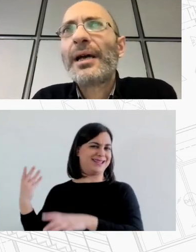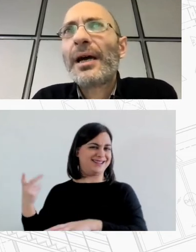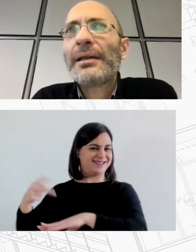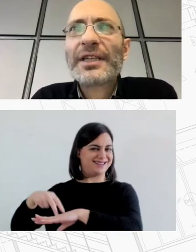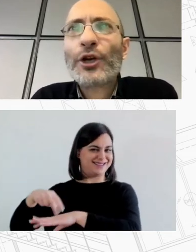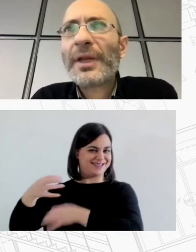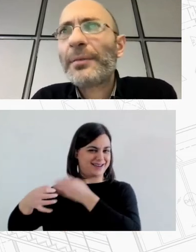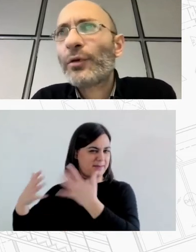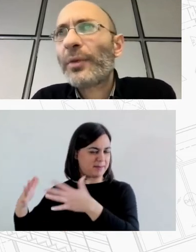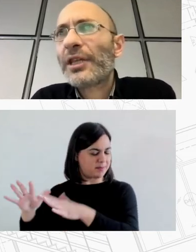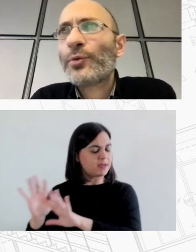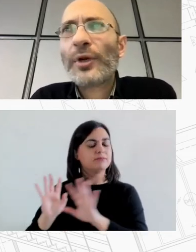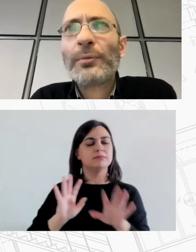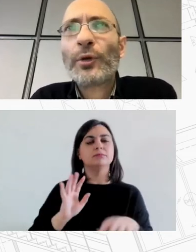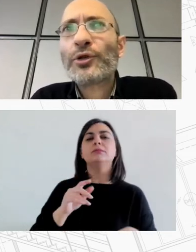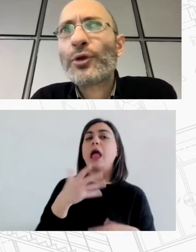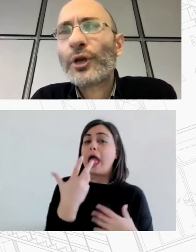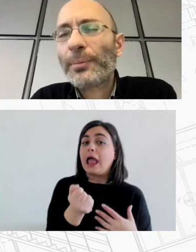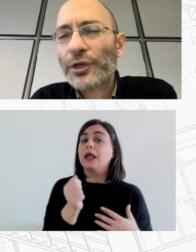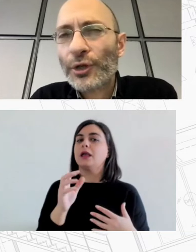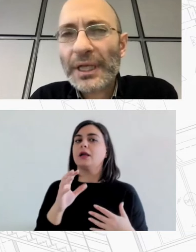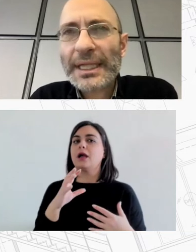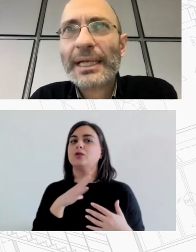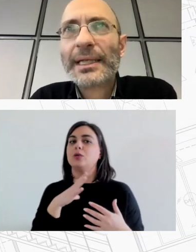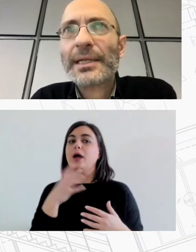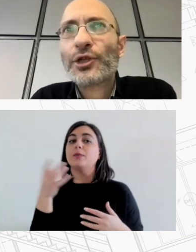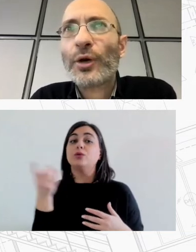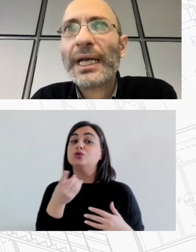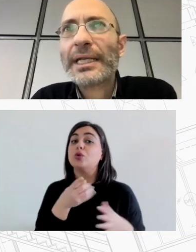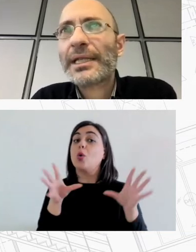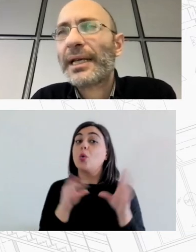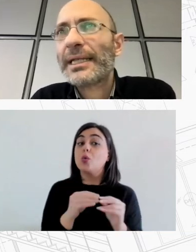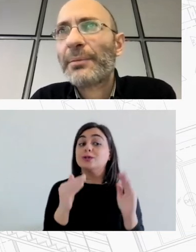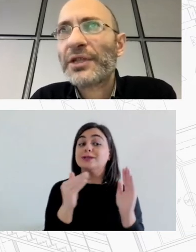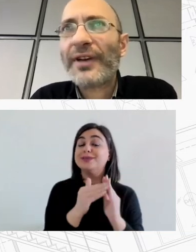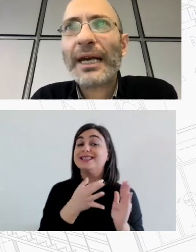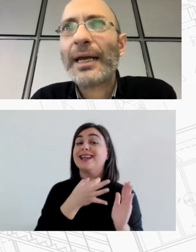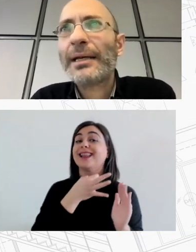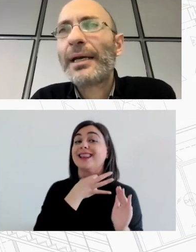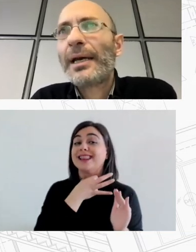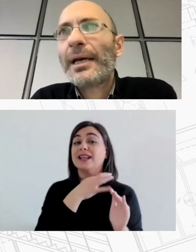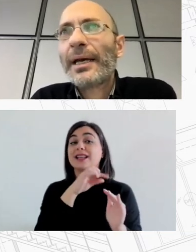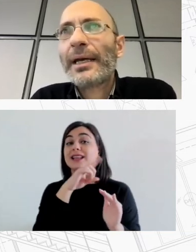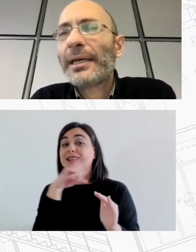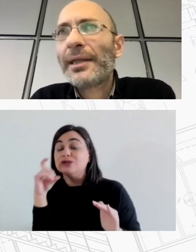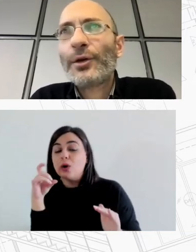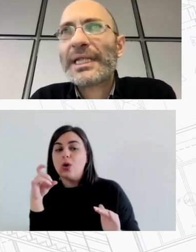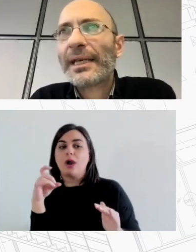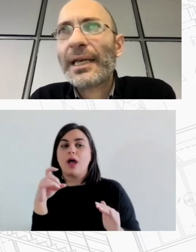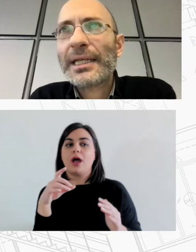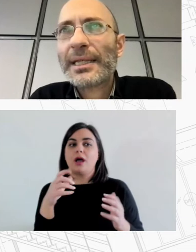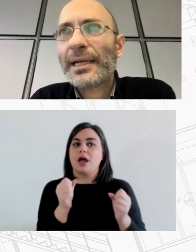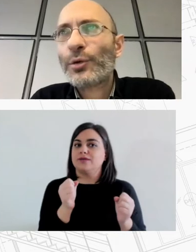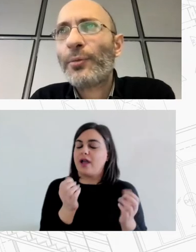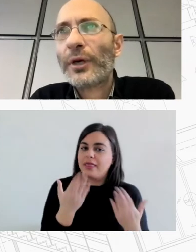αυξανόμενα τμήμα του πληθυσμού που αντιμετωπίζουν όλο και περισσότερες θεγαστικές δυσκολίες θεγαστική επισφάλεια κίνδυνο